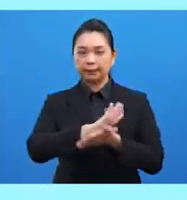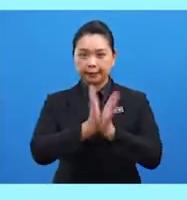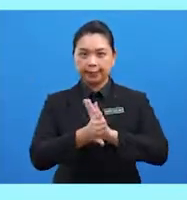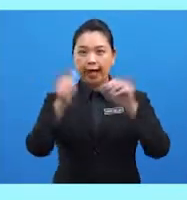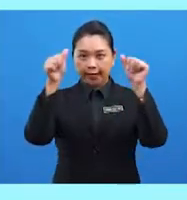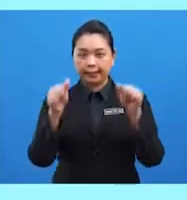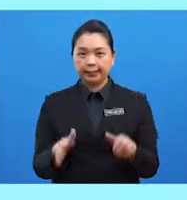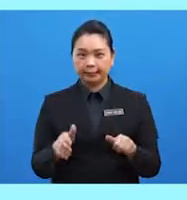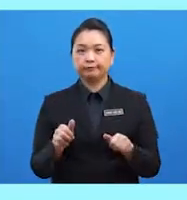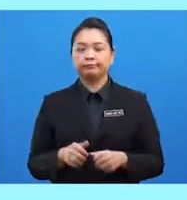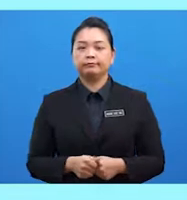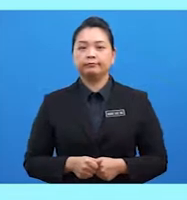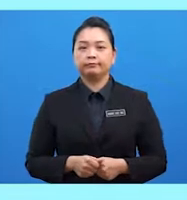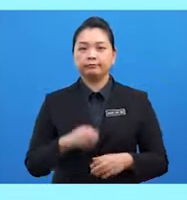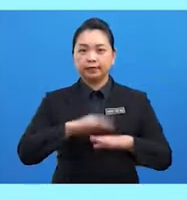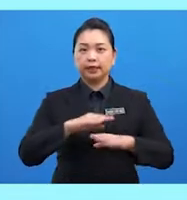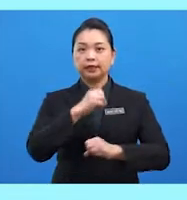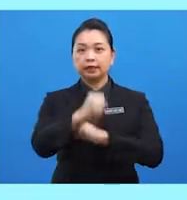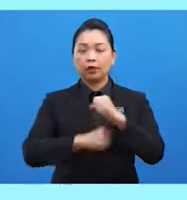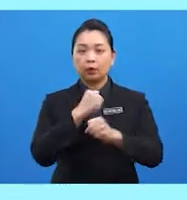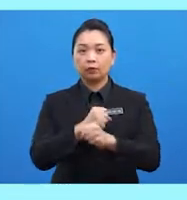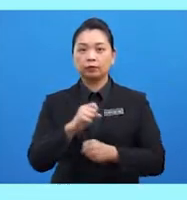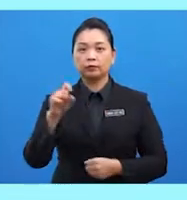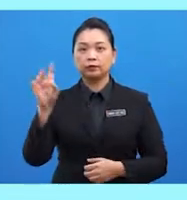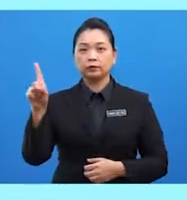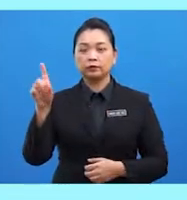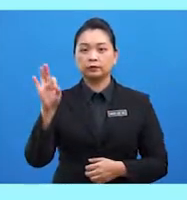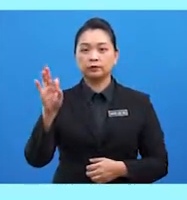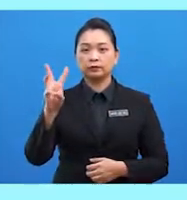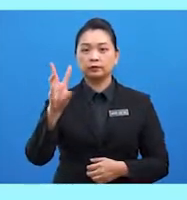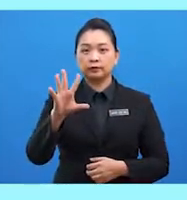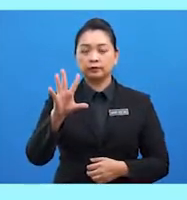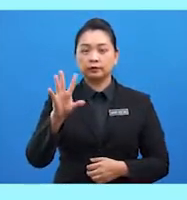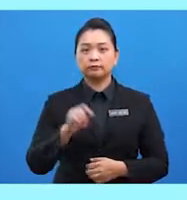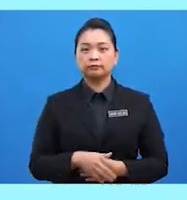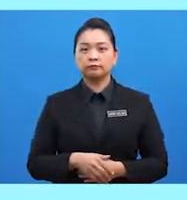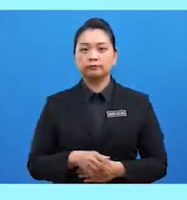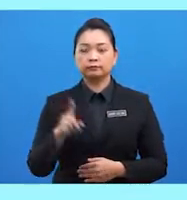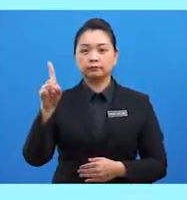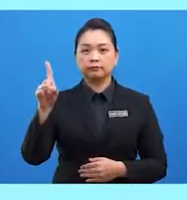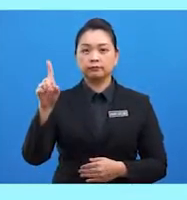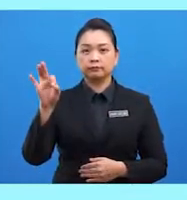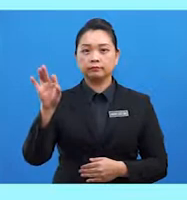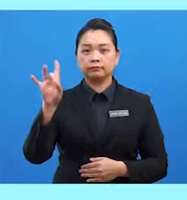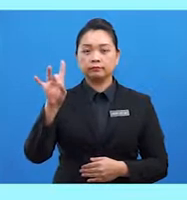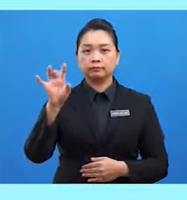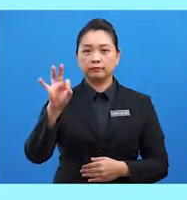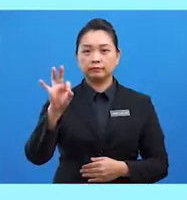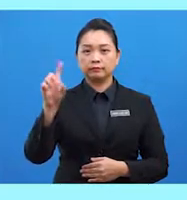Keselamatan pada tahun 1965, 1989, 1999